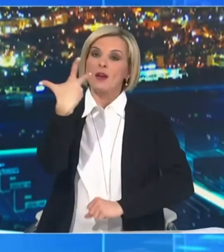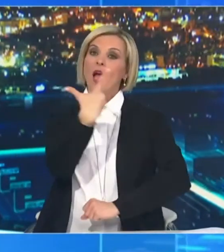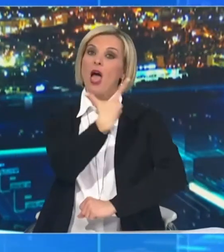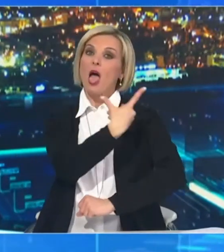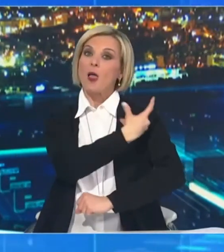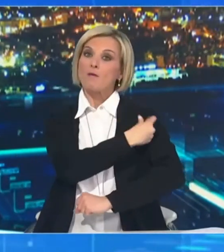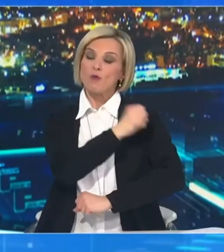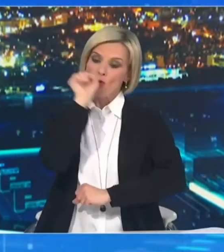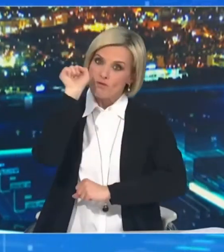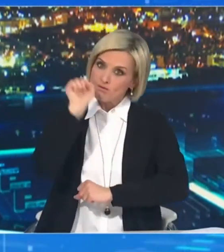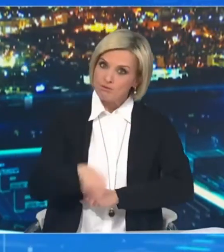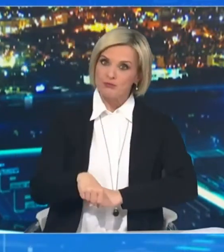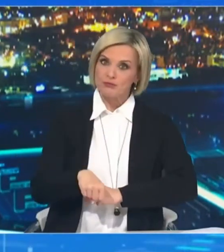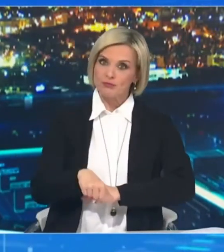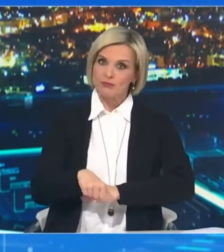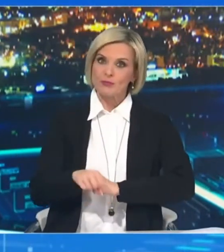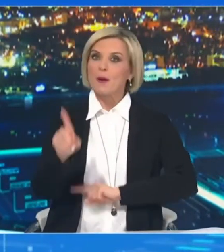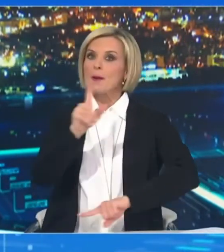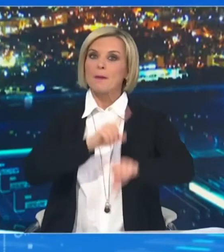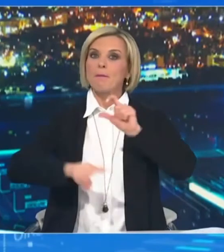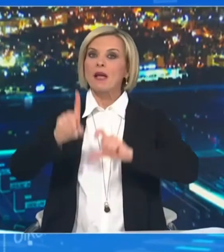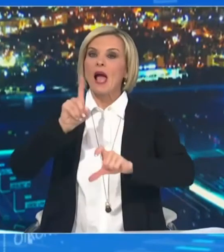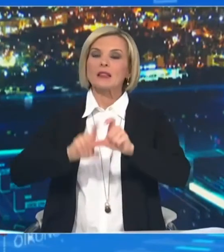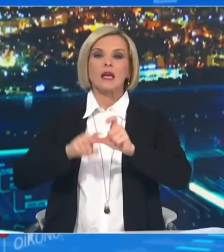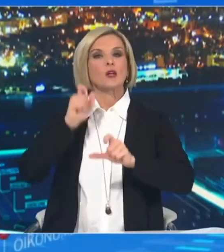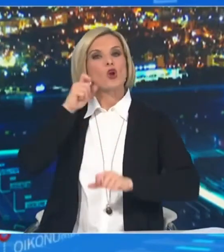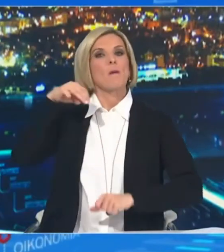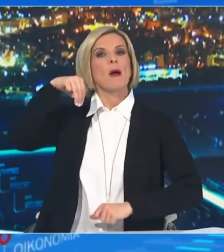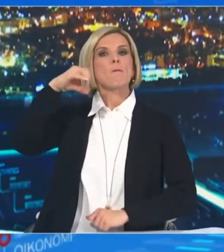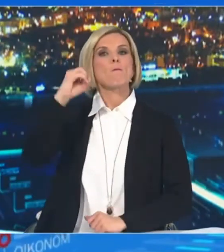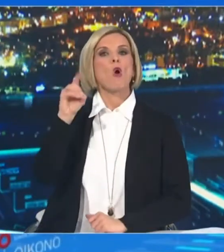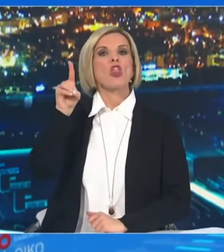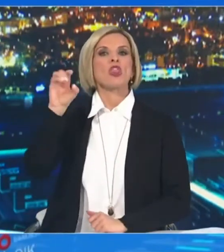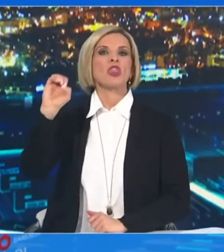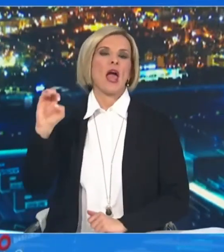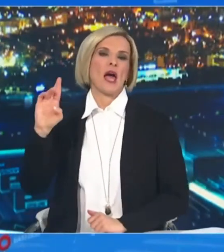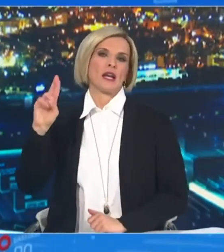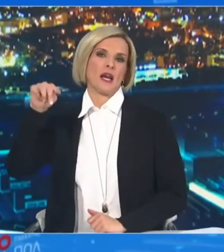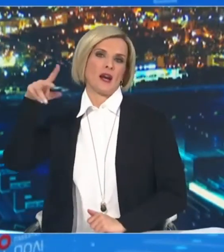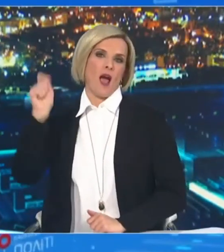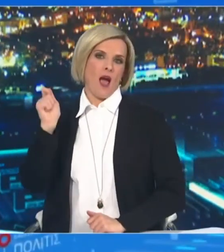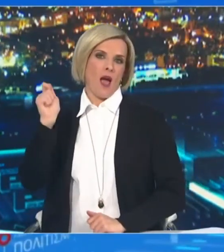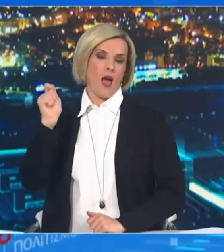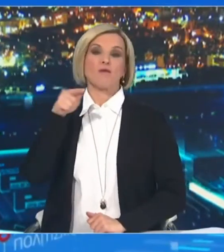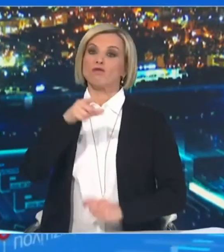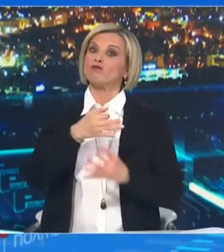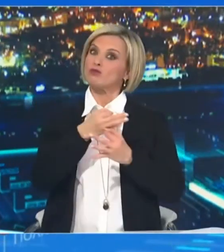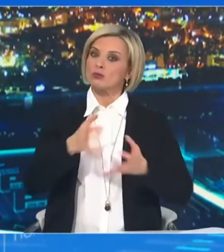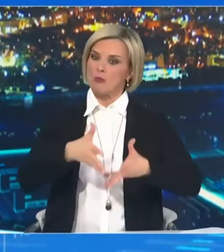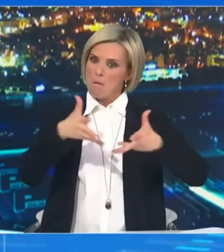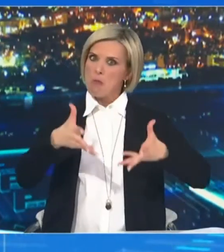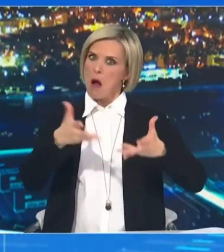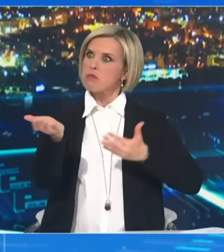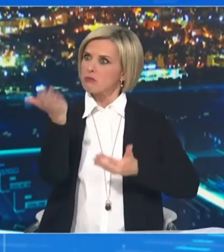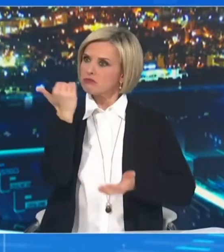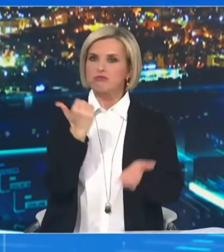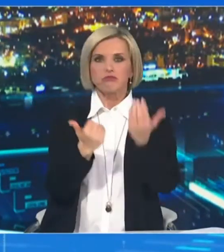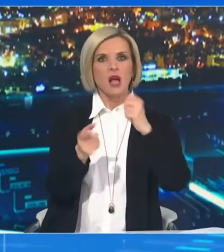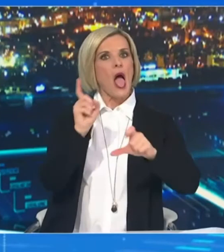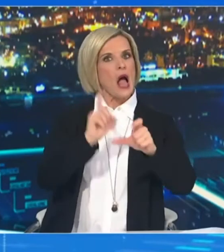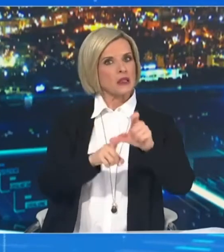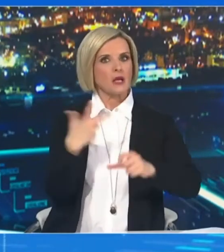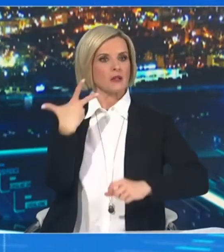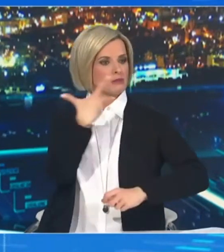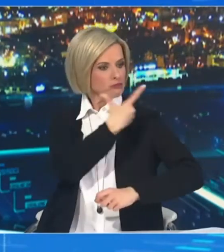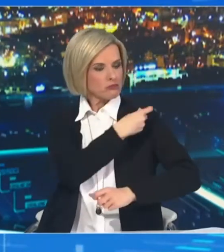της Moderna αυξάνεται δηλαδή το έβρος των εμβολίων που έχει